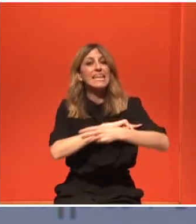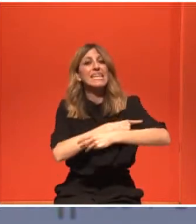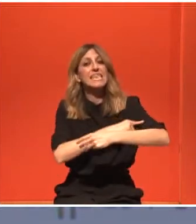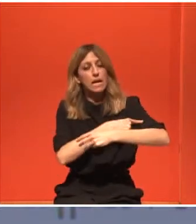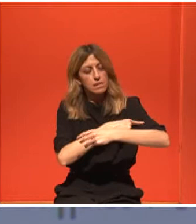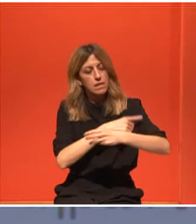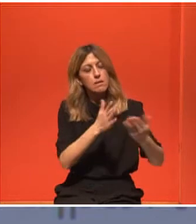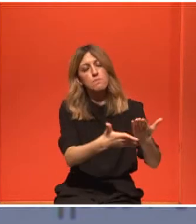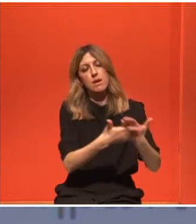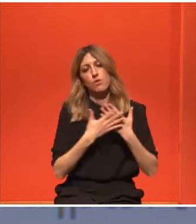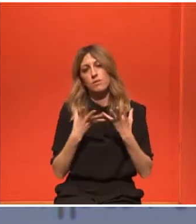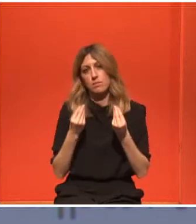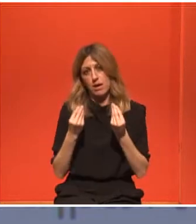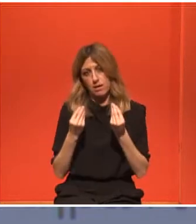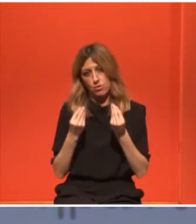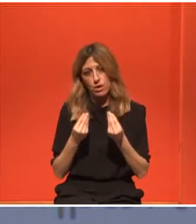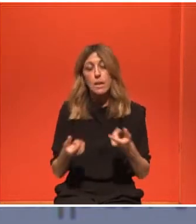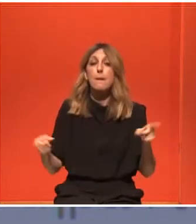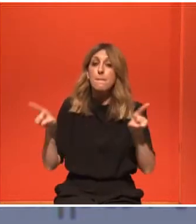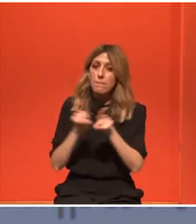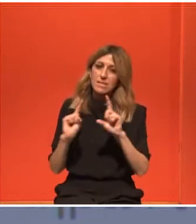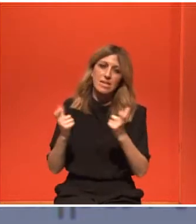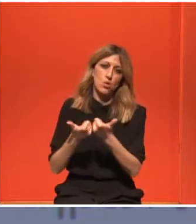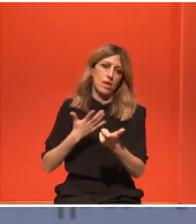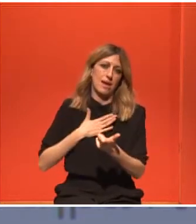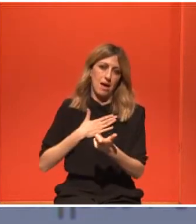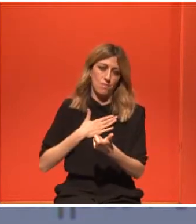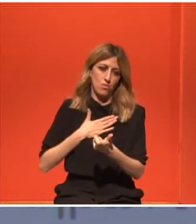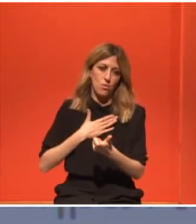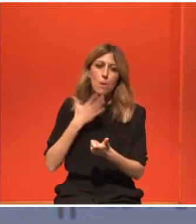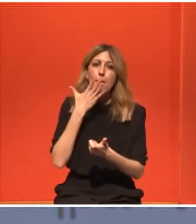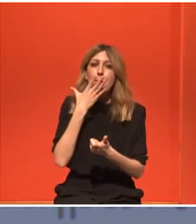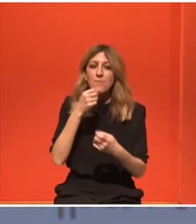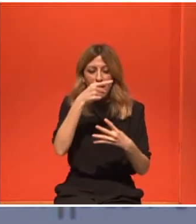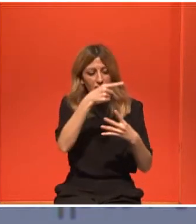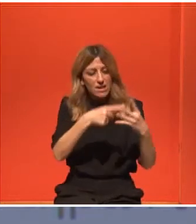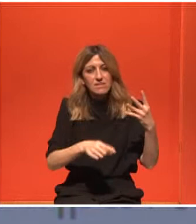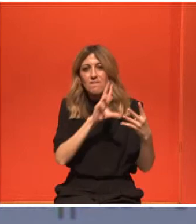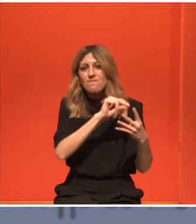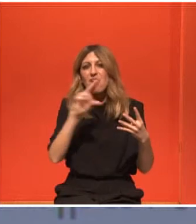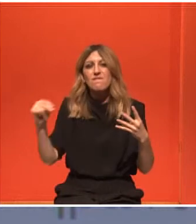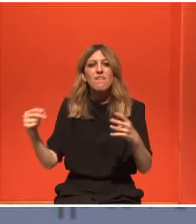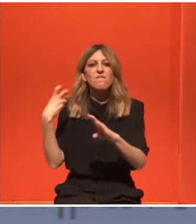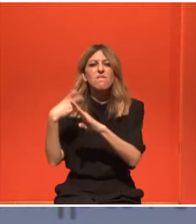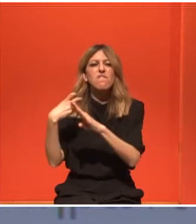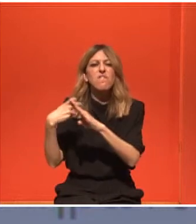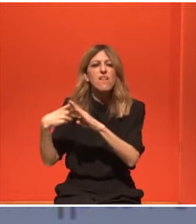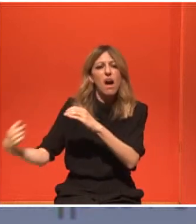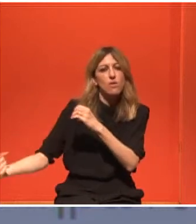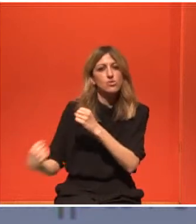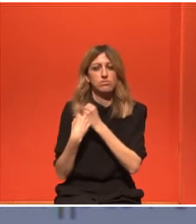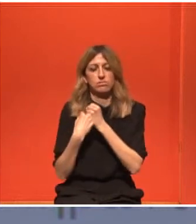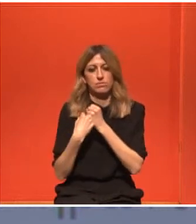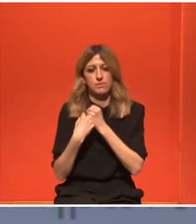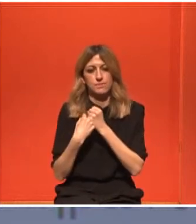μαζί με την οικογένειά μου που ήταν βράχη, να φτάσουμε στο τέλος. Και φυσικά, μια πολύ